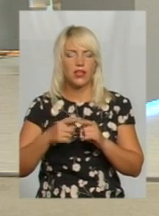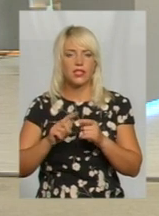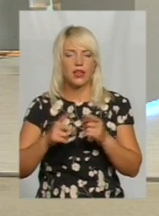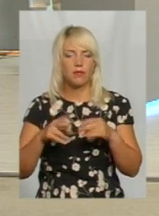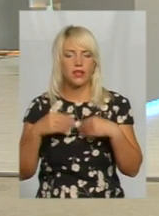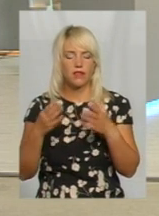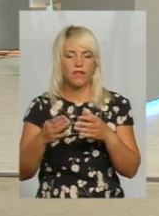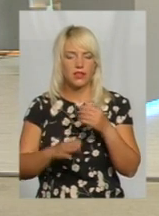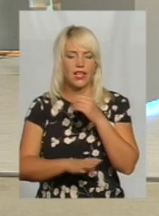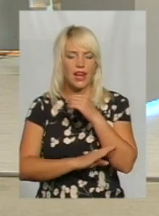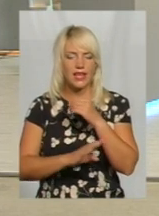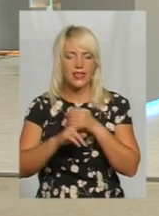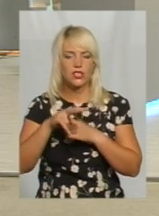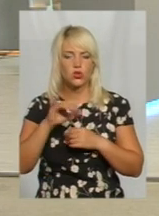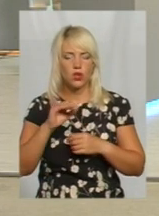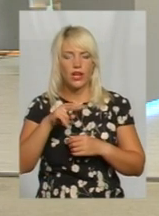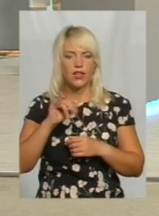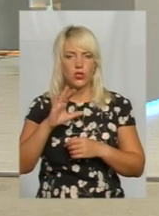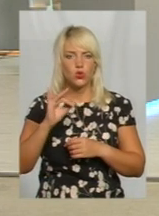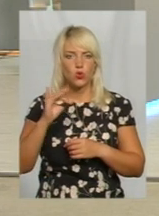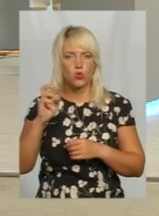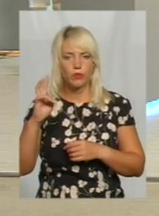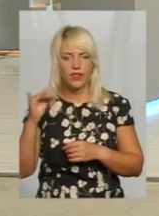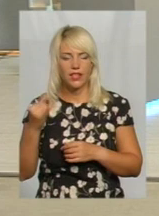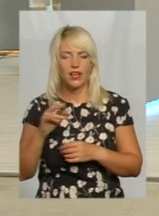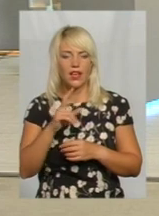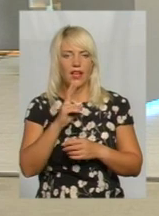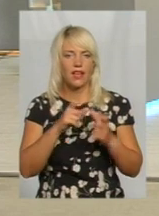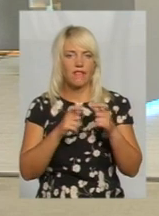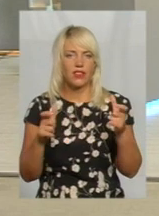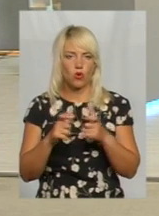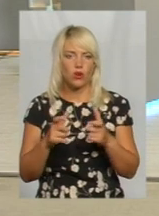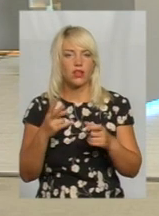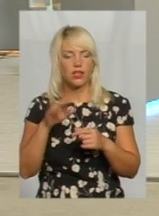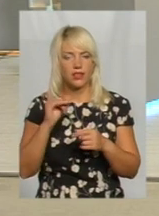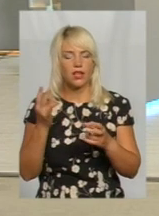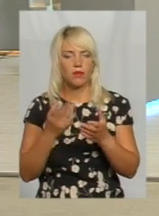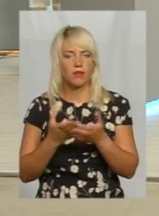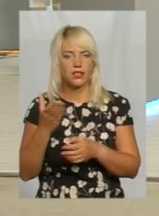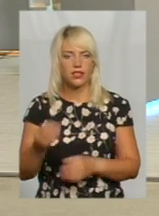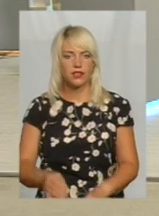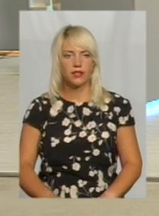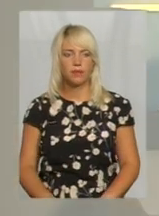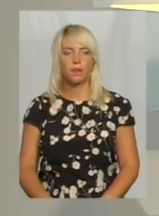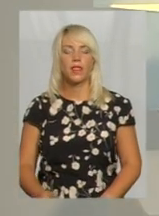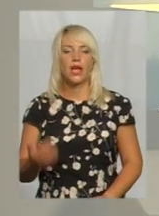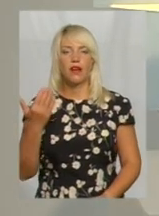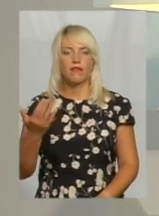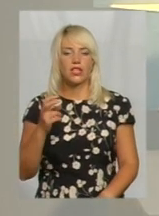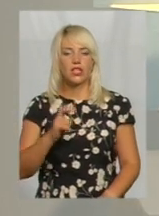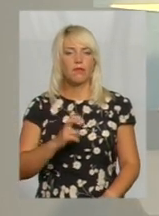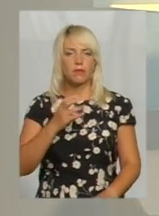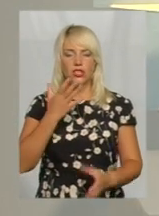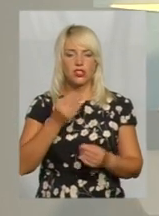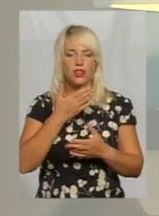лісорубний квиток, і вже тоді йде офіційна сплата в державу. Пане Сергію, а ваше підприємство ще не має права власності